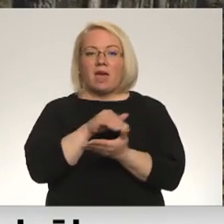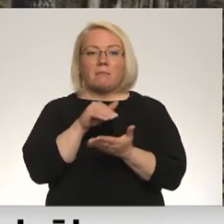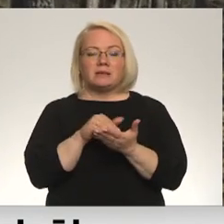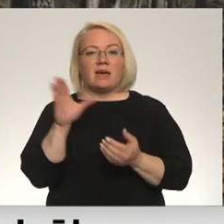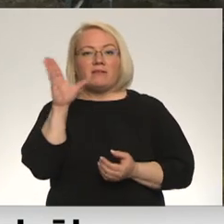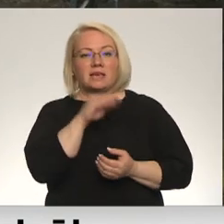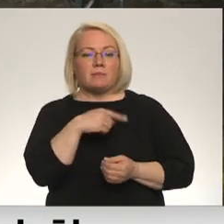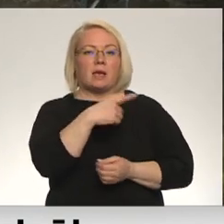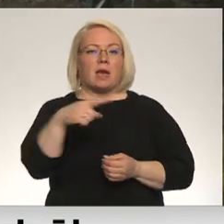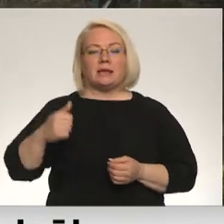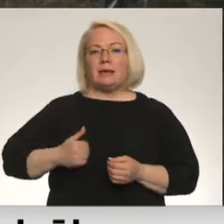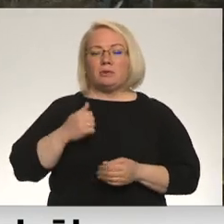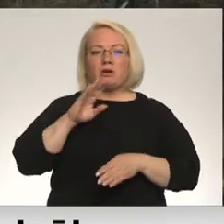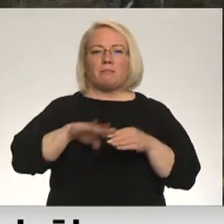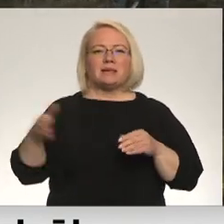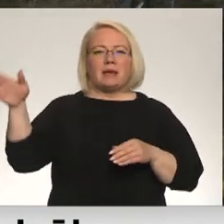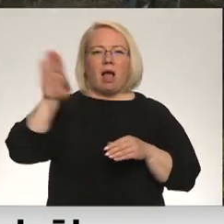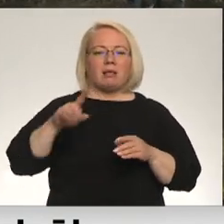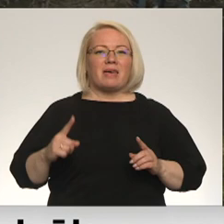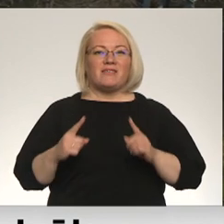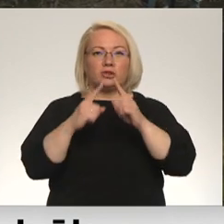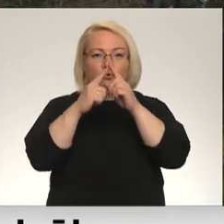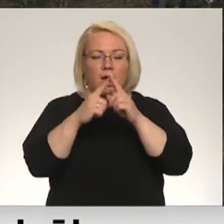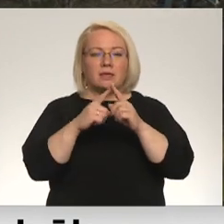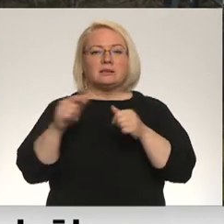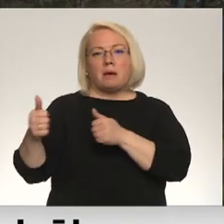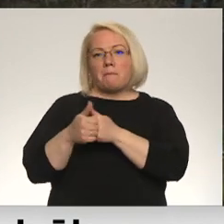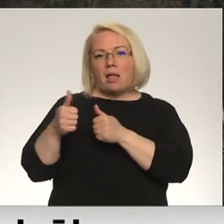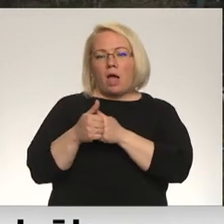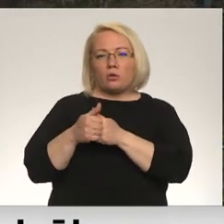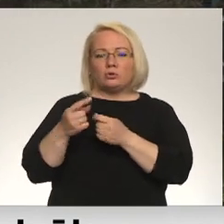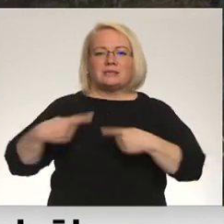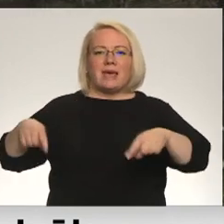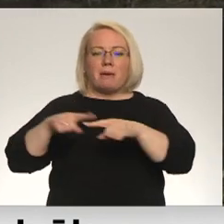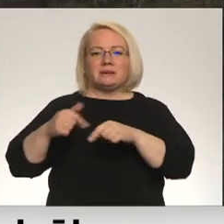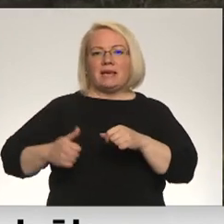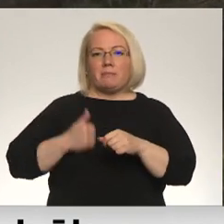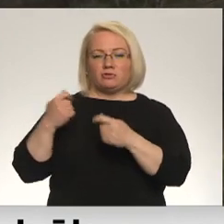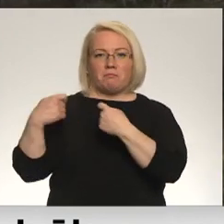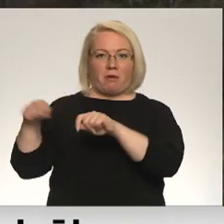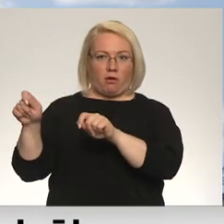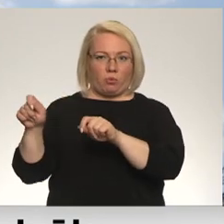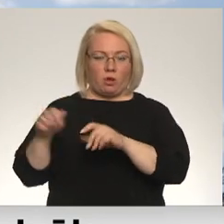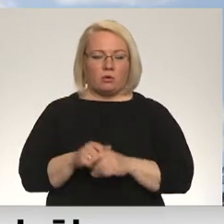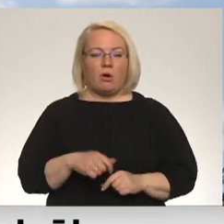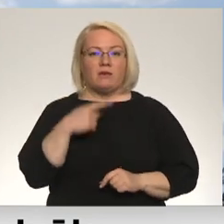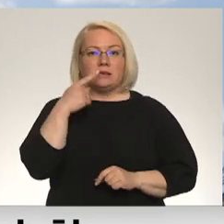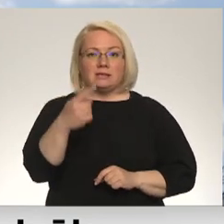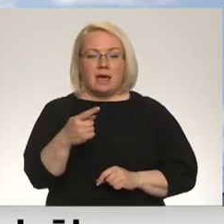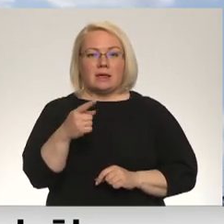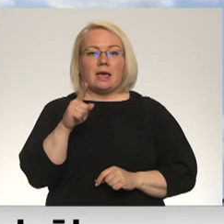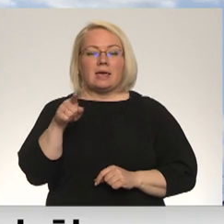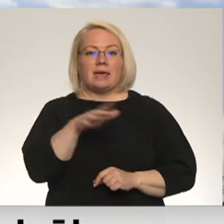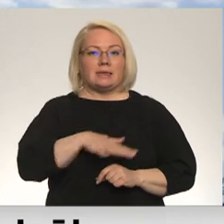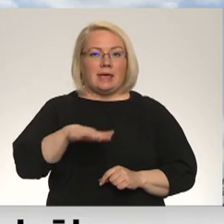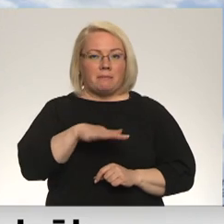pārējais īpašums bez virsotnes tiek pārdots blakus esošo zemi īpašniekam Jurijam Šefleram, Kukaiņa atbildi ir sekojoša. Ja apeļu ģimene